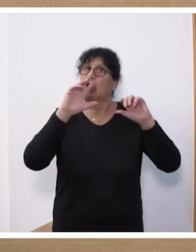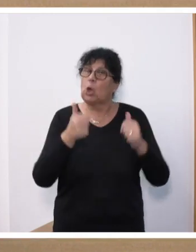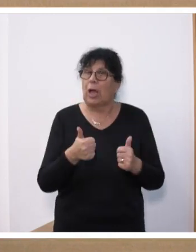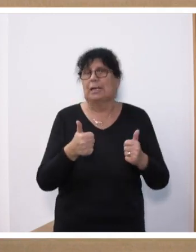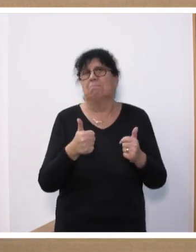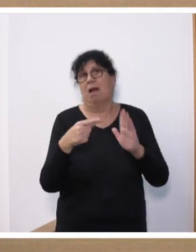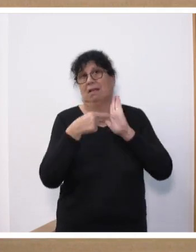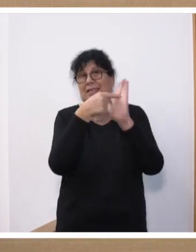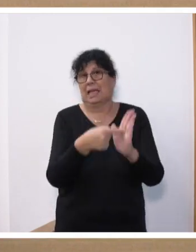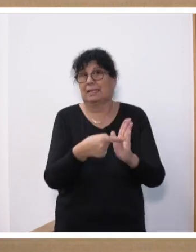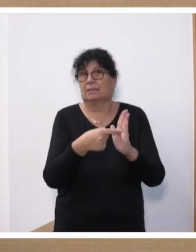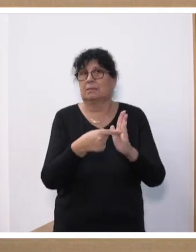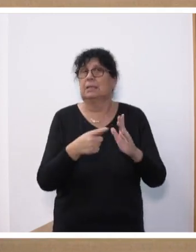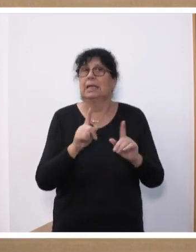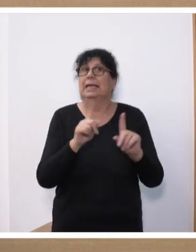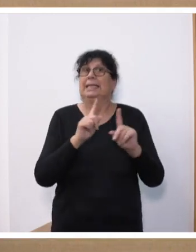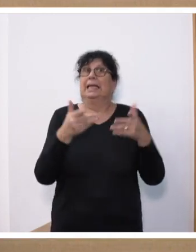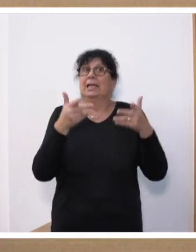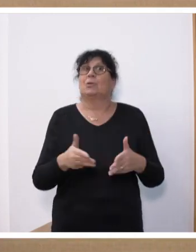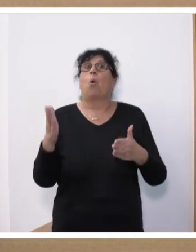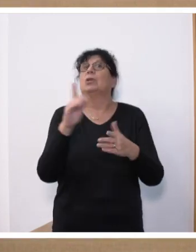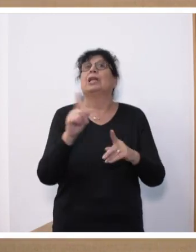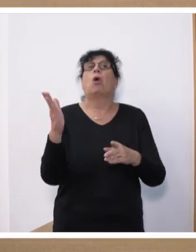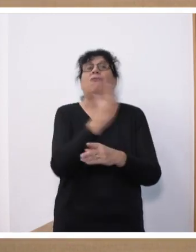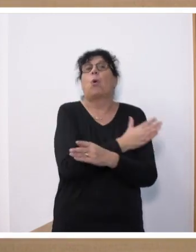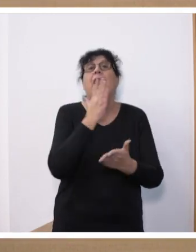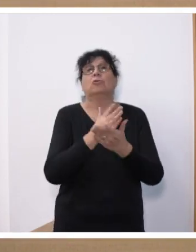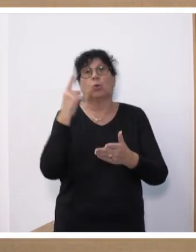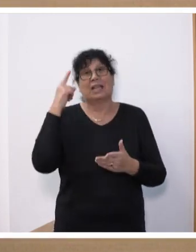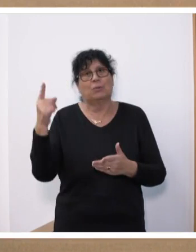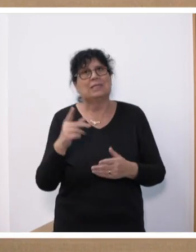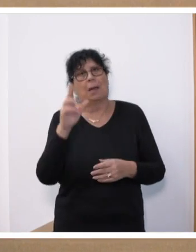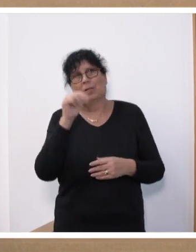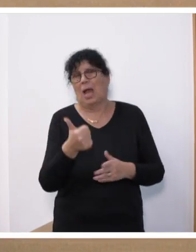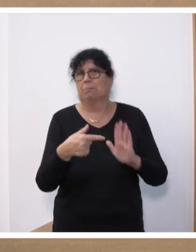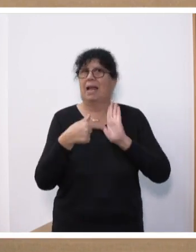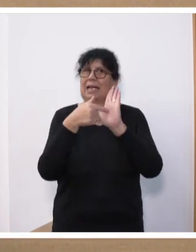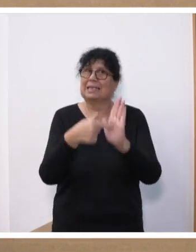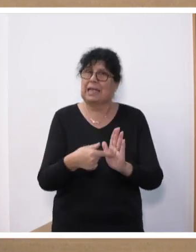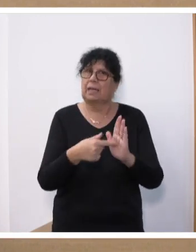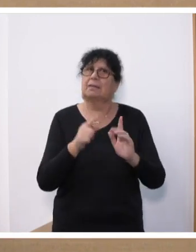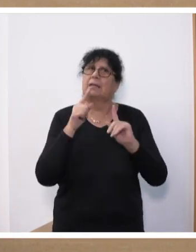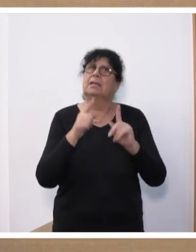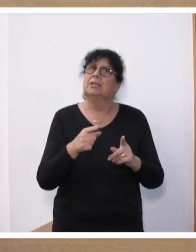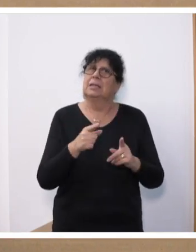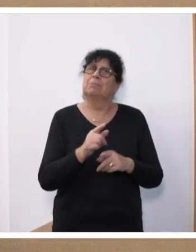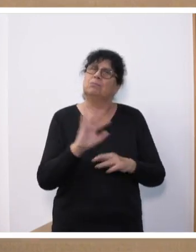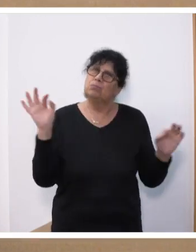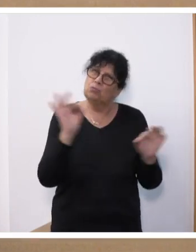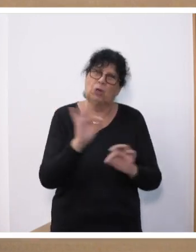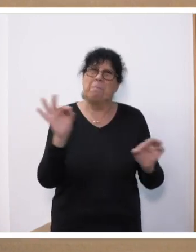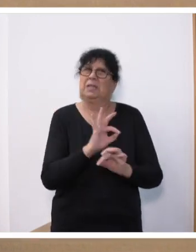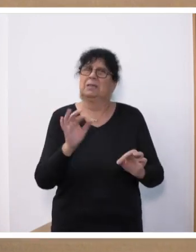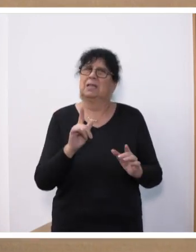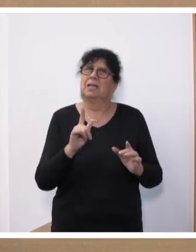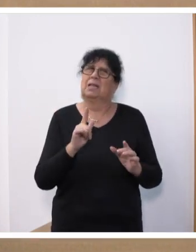gezeigt, nicht so, dass man das vorher nicht schon gewusst hätte, aber noch einmal gezeigt, dass zu dem schäbigen, dem